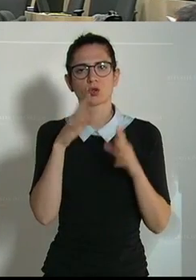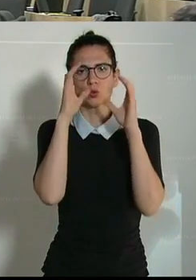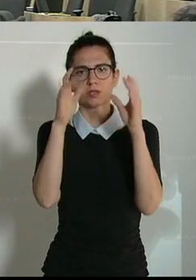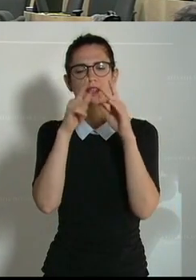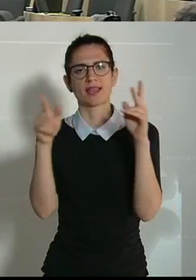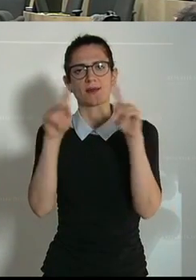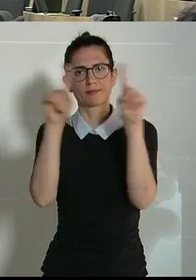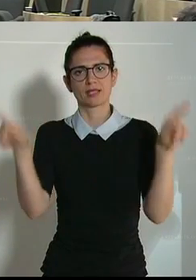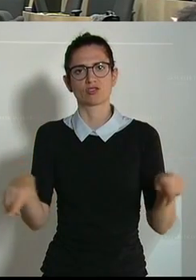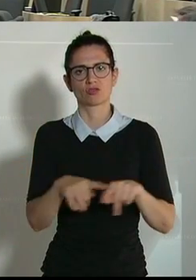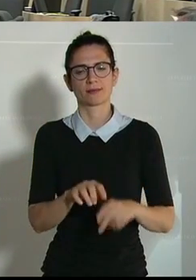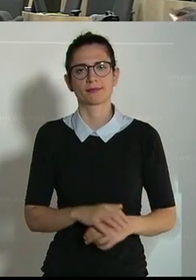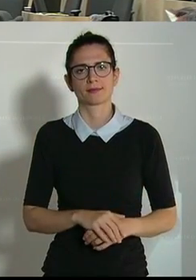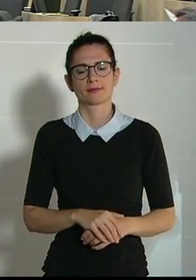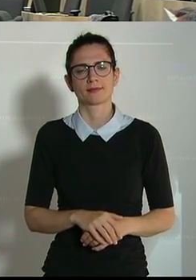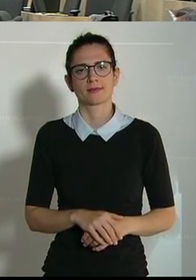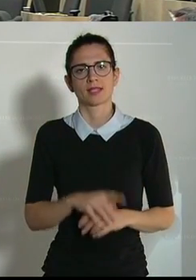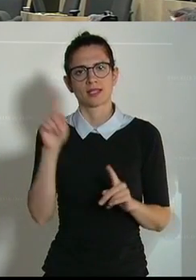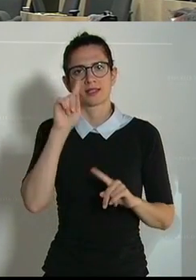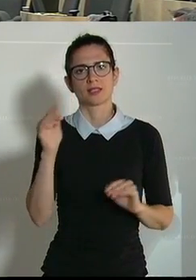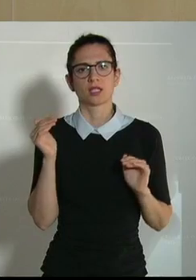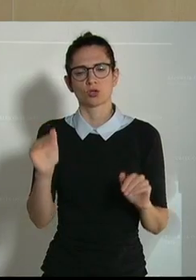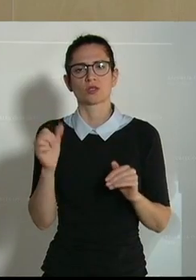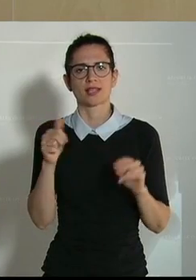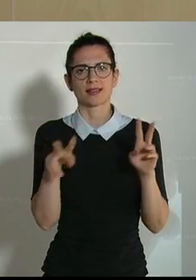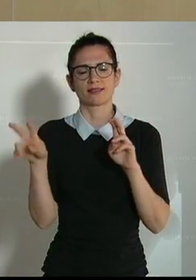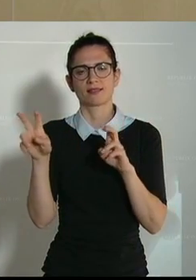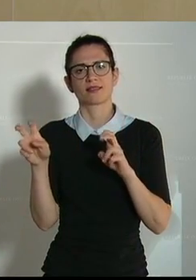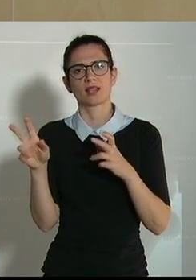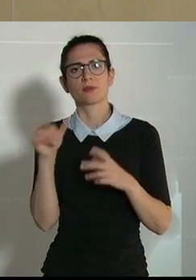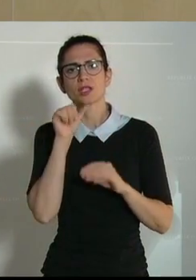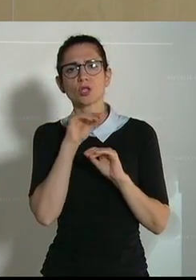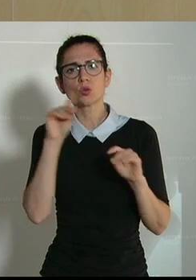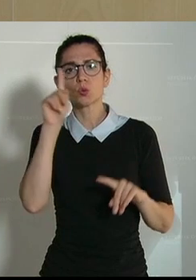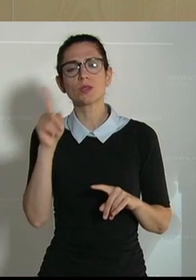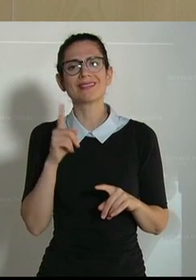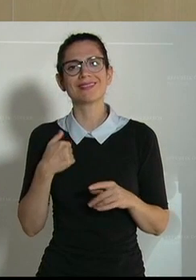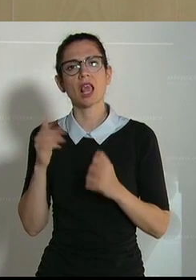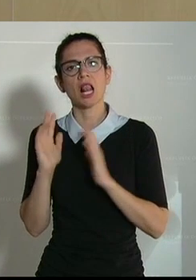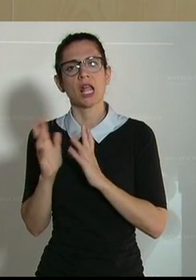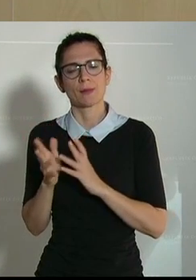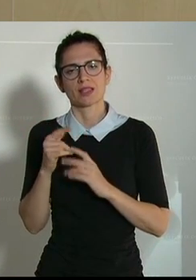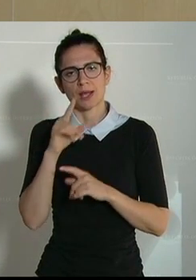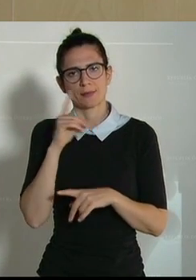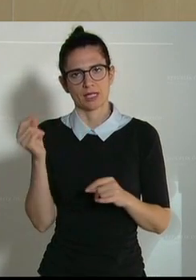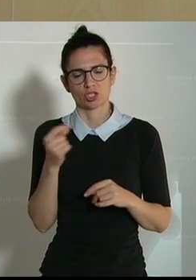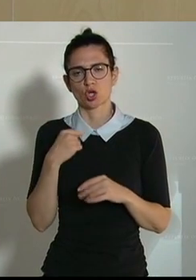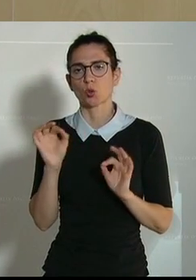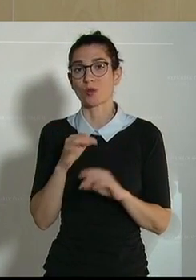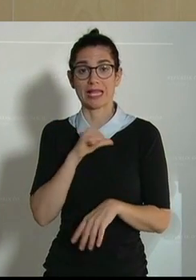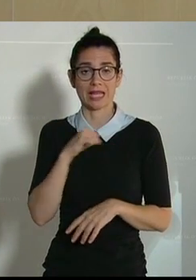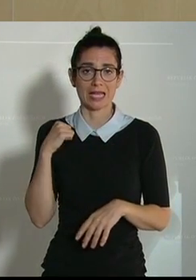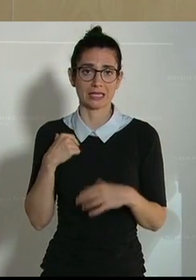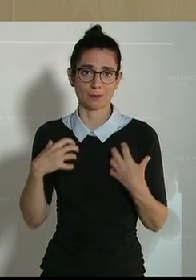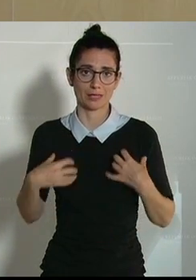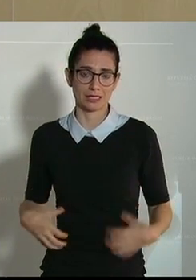Alois Kainz von der FPÖ ist am Wort. Der Tierschutz ist ein Thema, welches nicht nur tierliebende Menschen betrifft und Besitzer eines Tieres